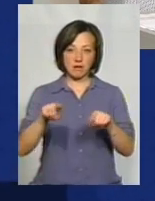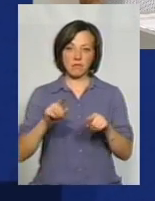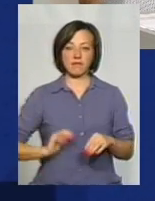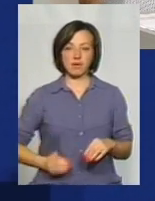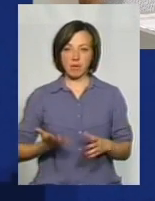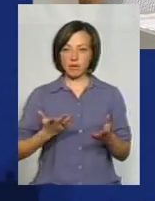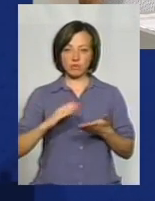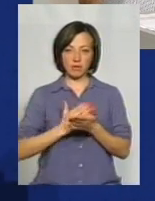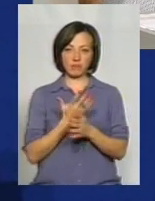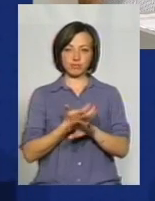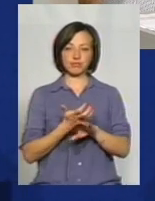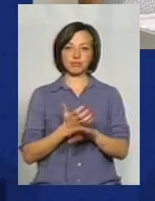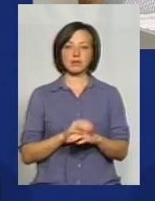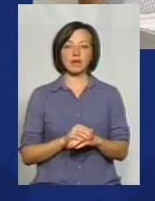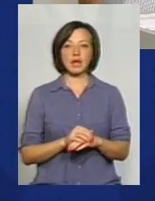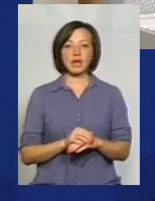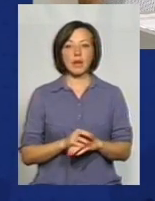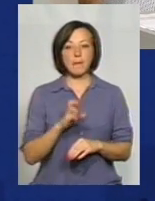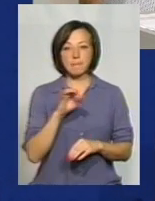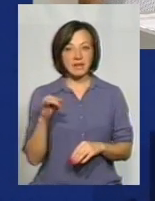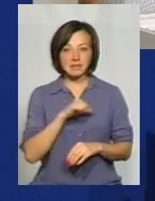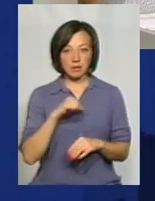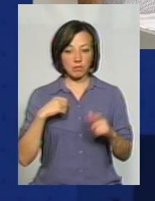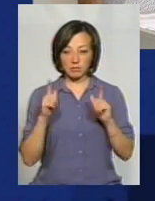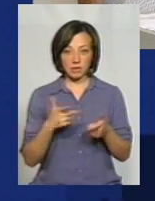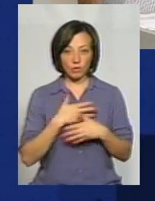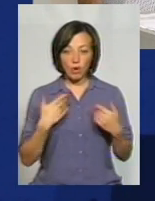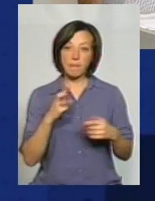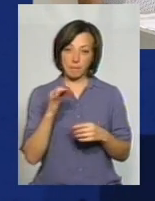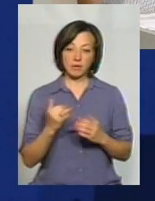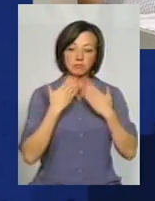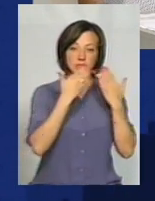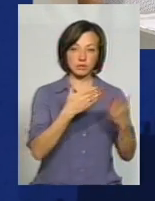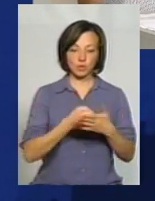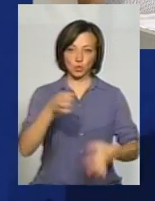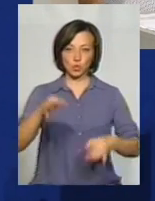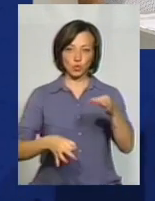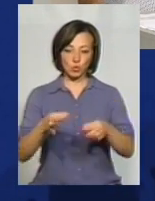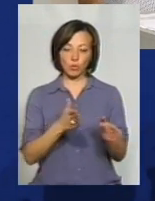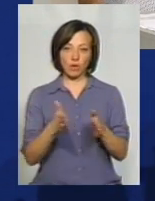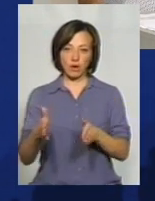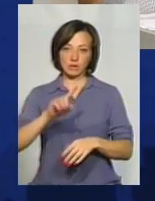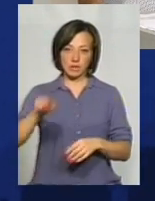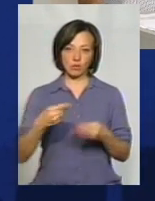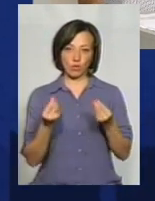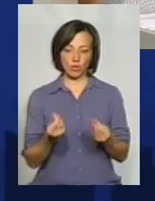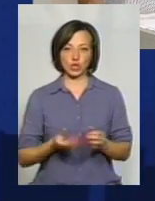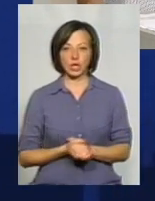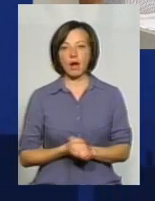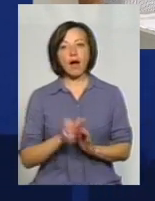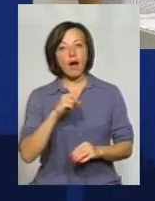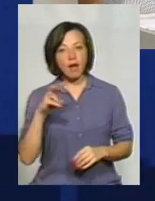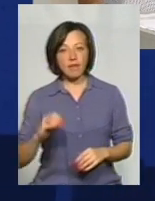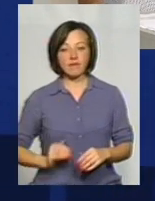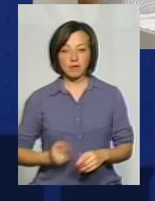наприклад, він не став би цього робити добровільно, звичайно, справа була передана в суд, і в судовому порядку стянули би ці кошти. Але